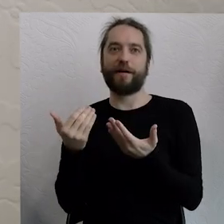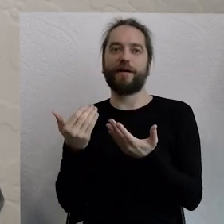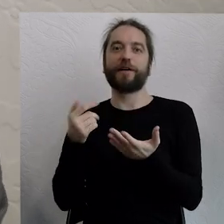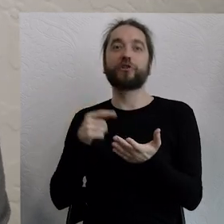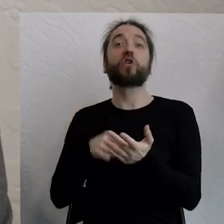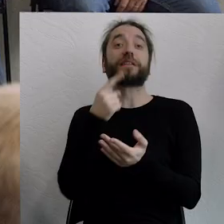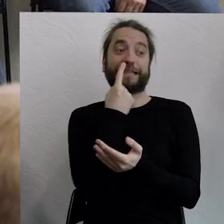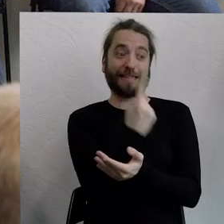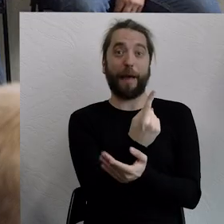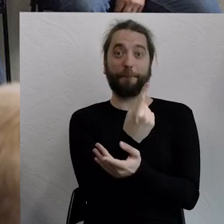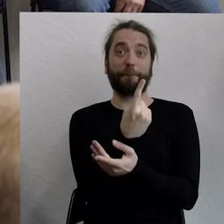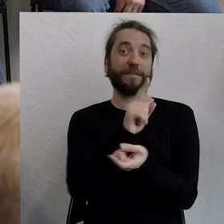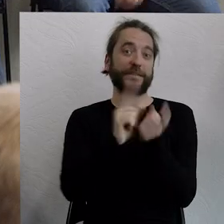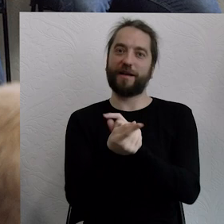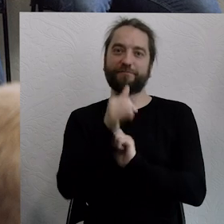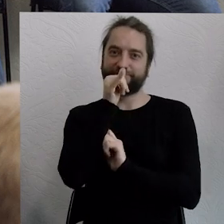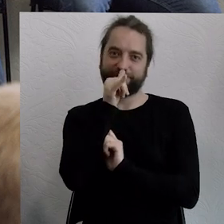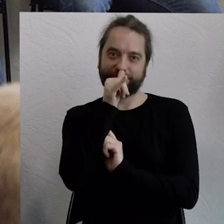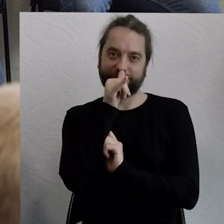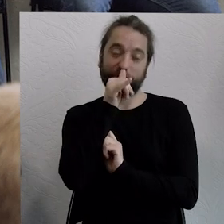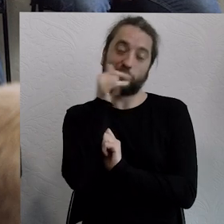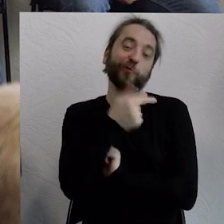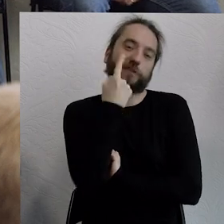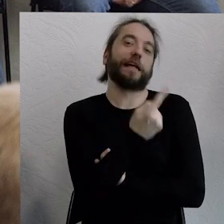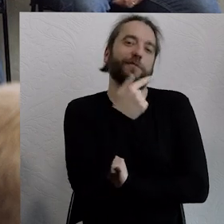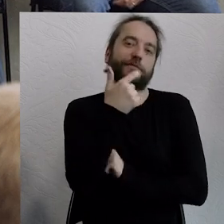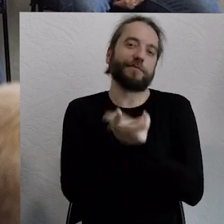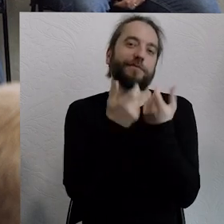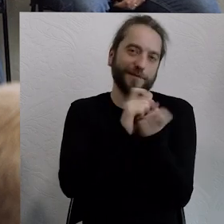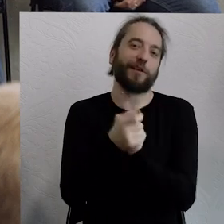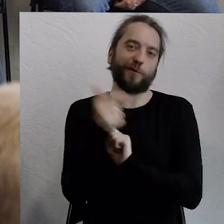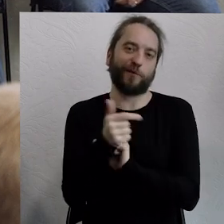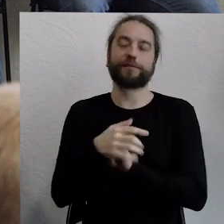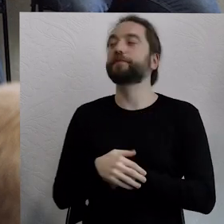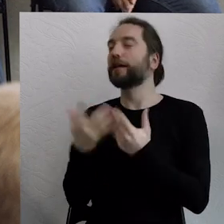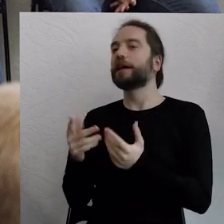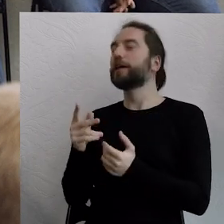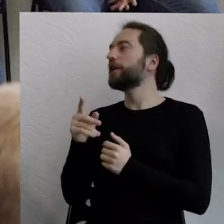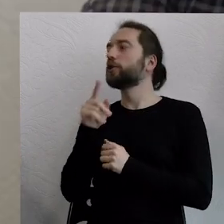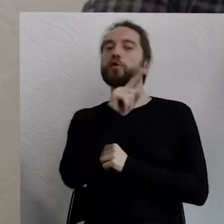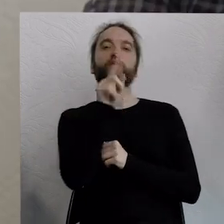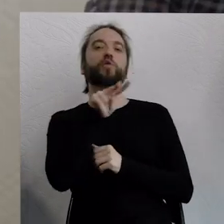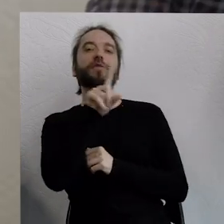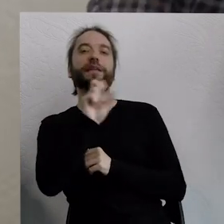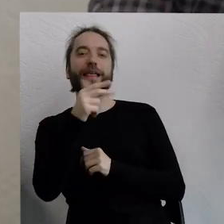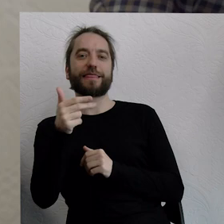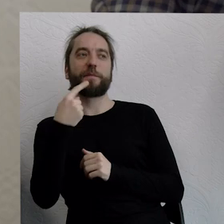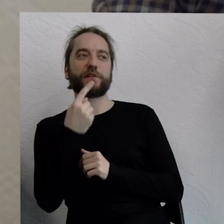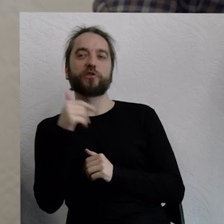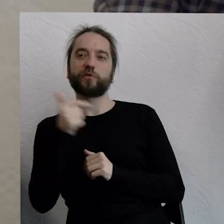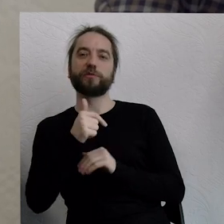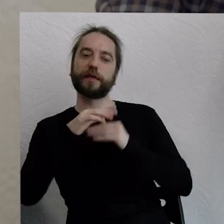musi się zmienić, jest chyba mi najbliższa. Dobrze, to ponieważ Zuzanna powiedziała, że ma być bardziej płasko i